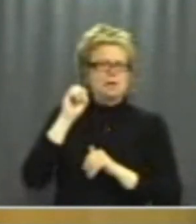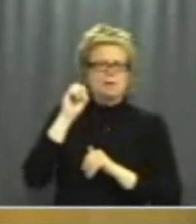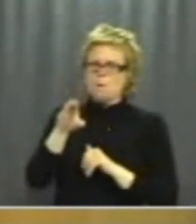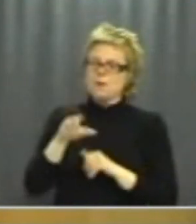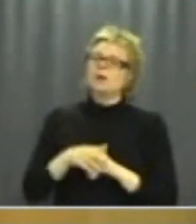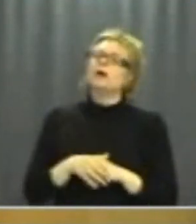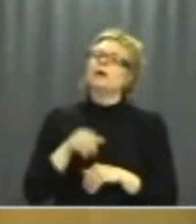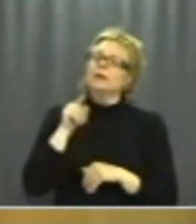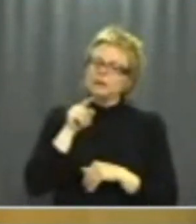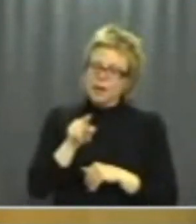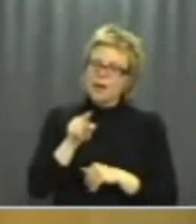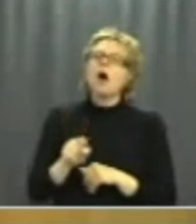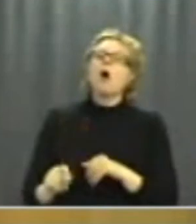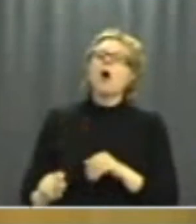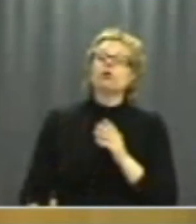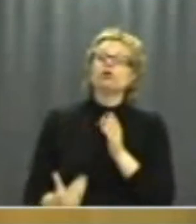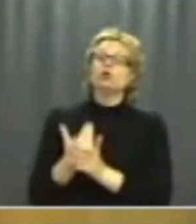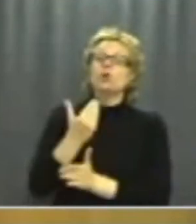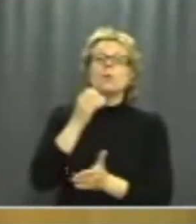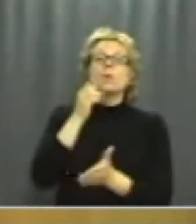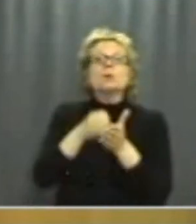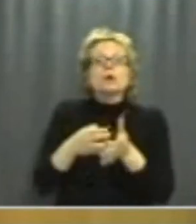tillkommit för att påskynda privatisering.